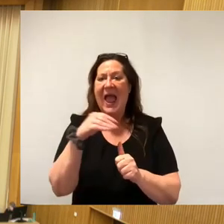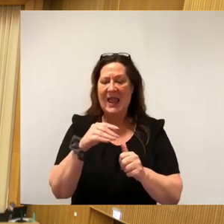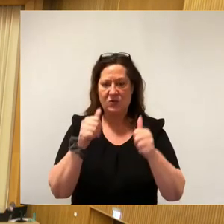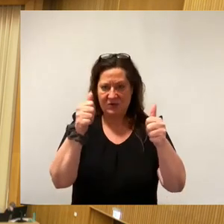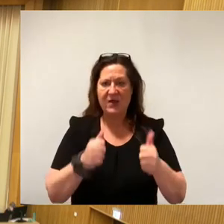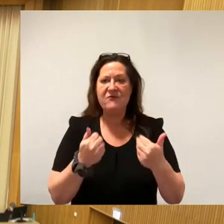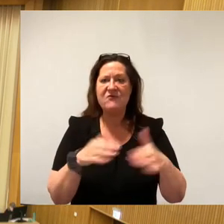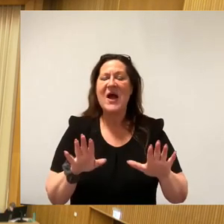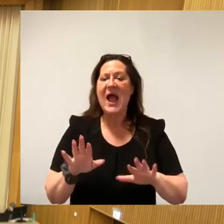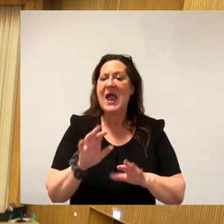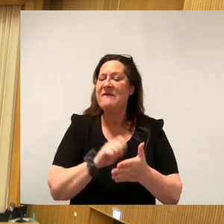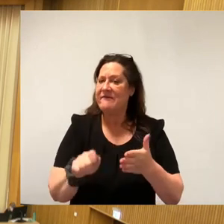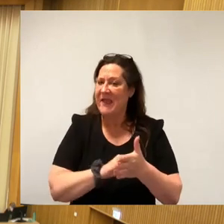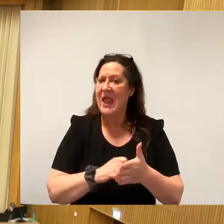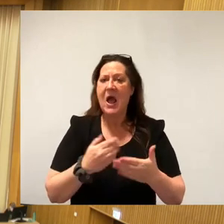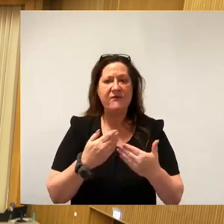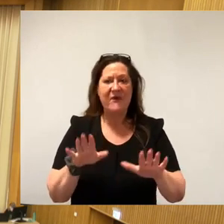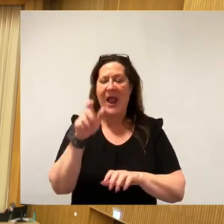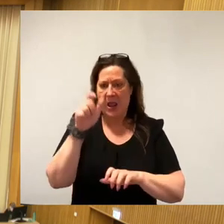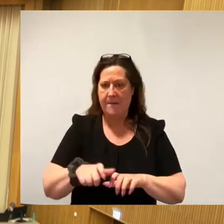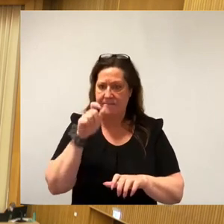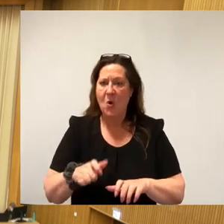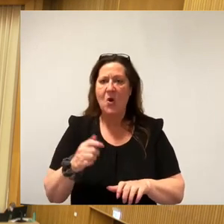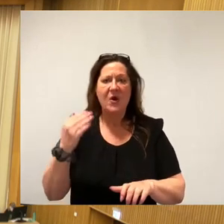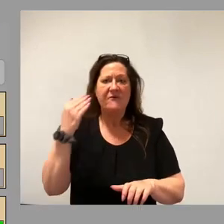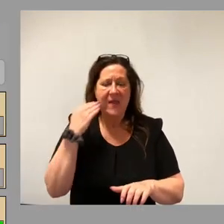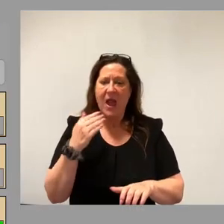Wer dem folgen möchte, den bitte ich jetzt um das Stimmzeichen.